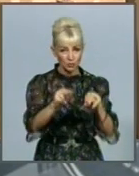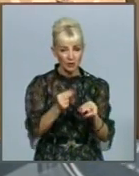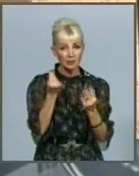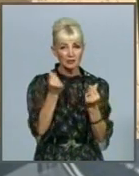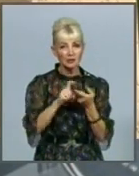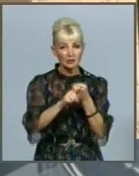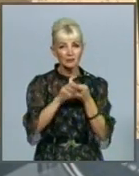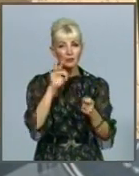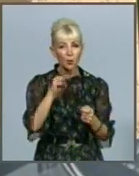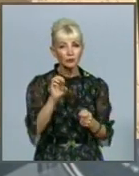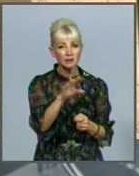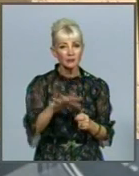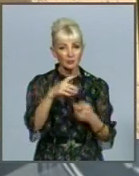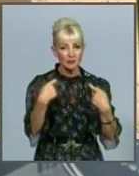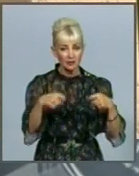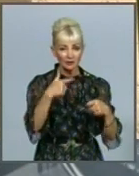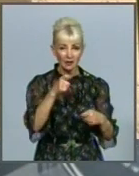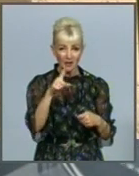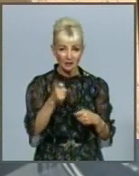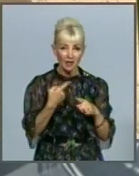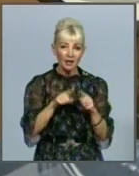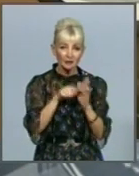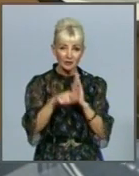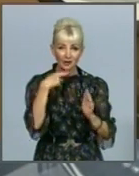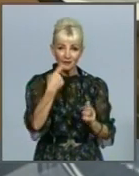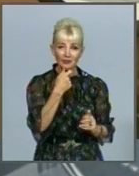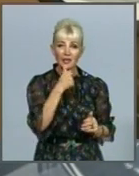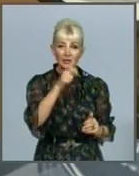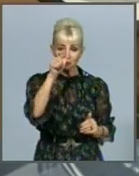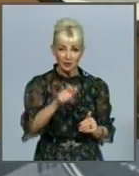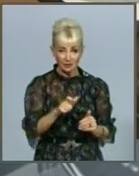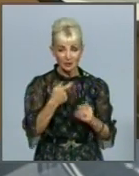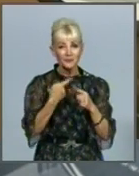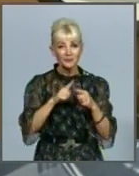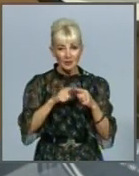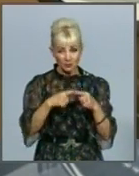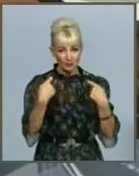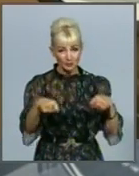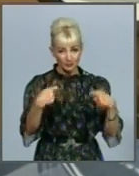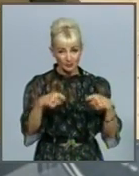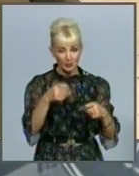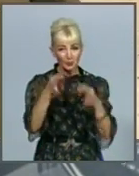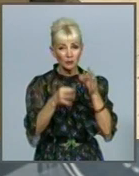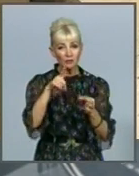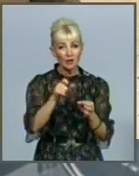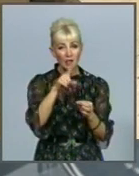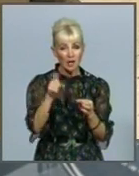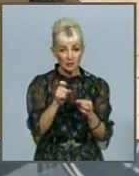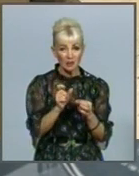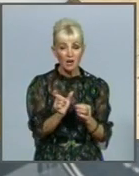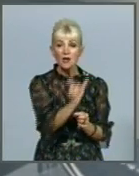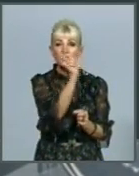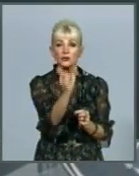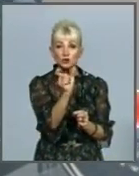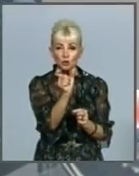європейського ринку газу. Це означає, говорять експерти, що зі стартом розрібного ринку природного газу фіксованої ціни